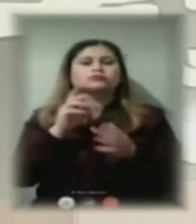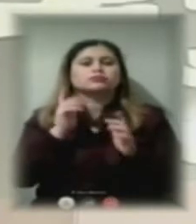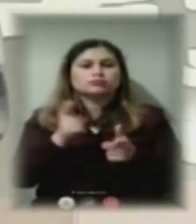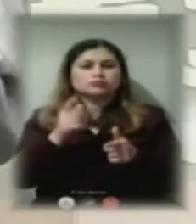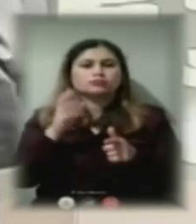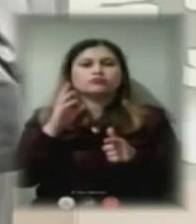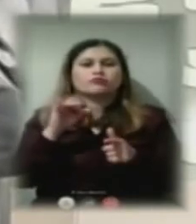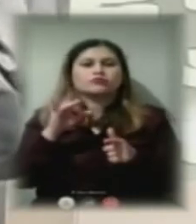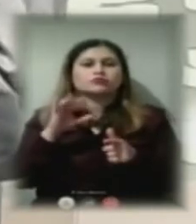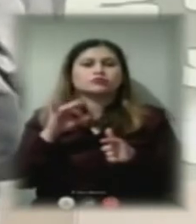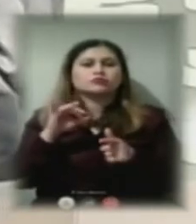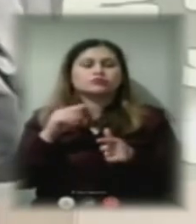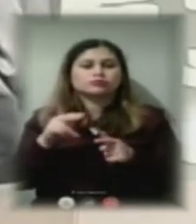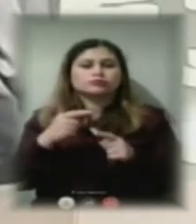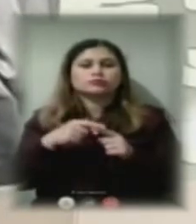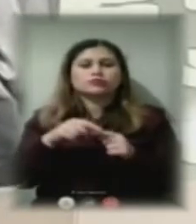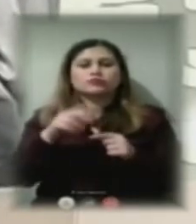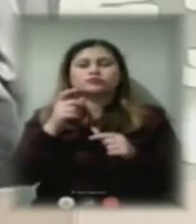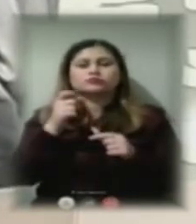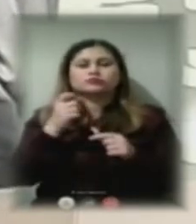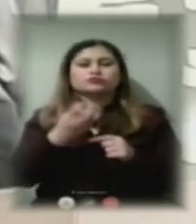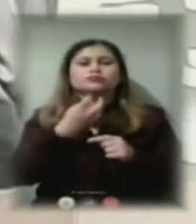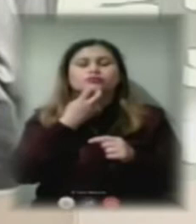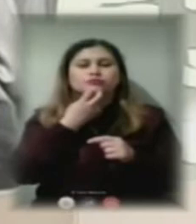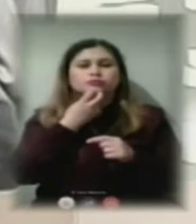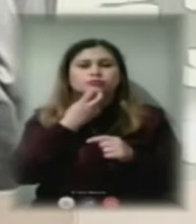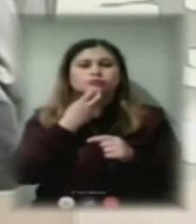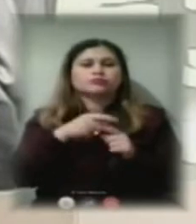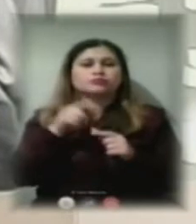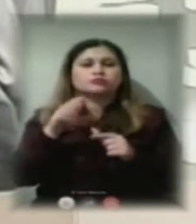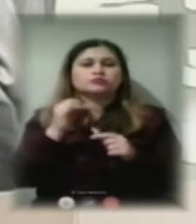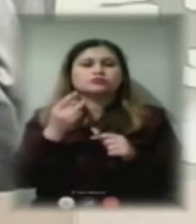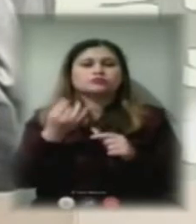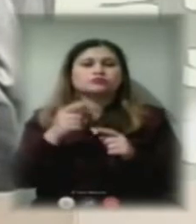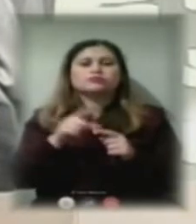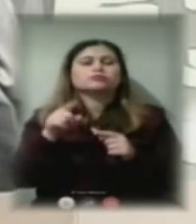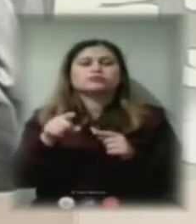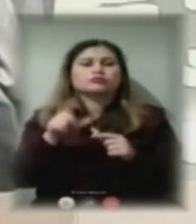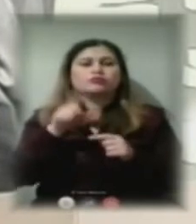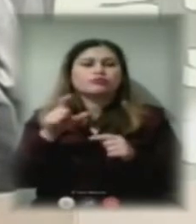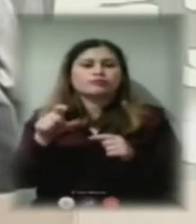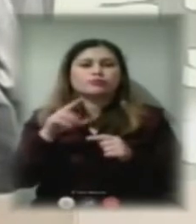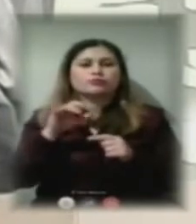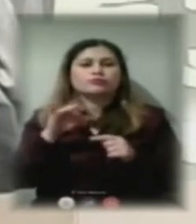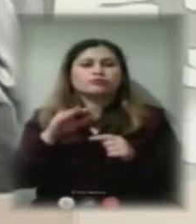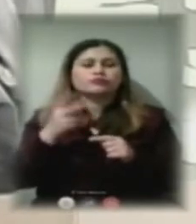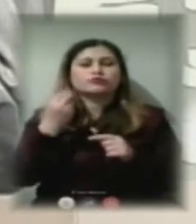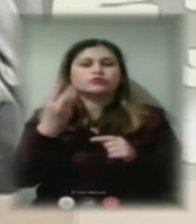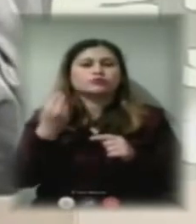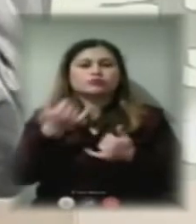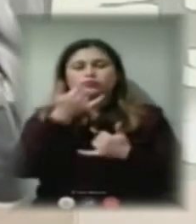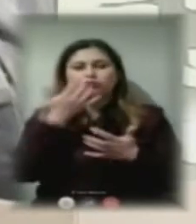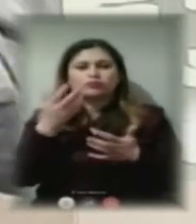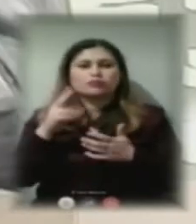викликало посмішку та ситуація, що в людей порив і вони там 2-3 дня не можуть його ліквідувати.